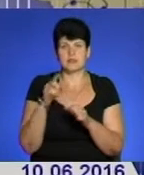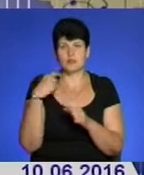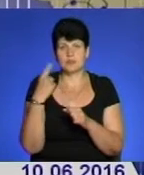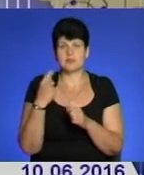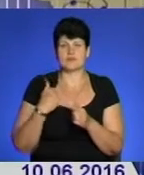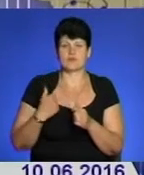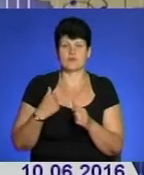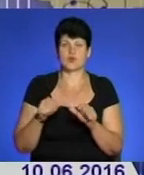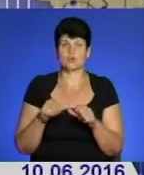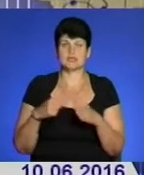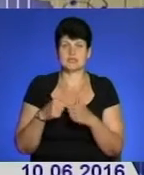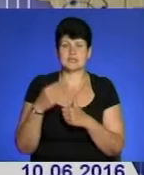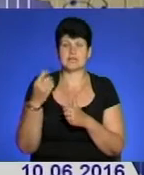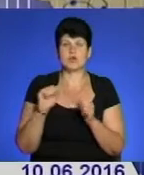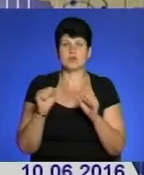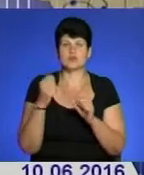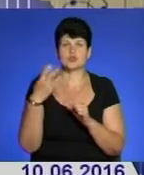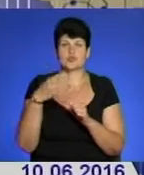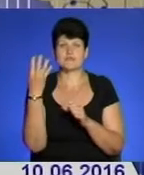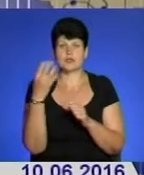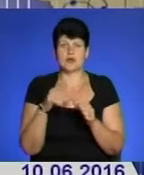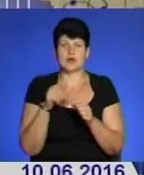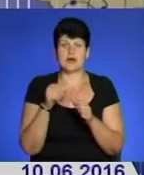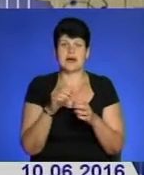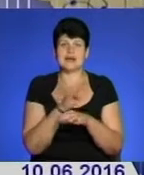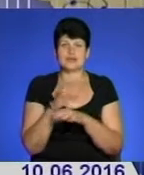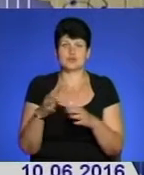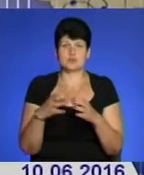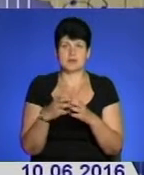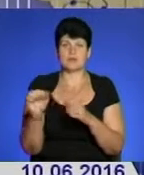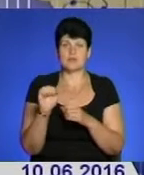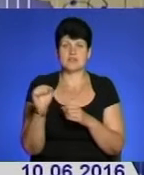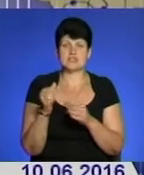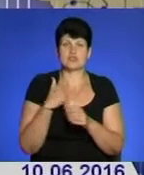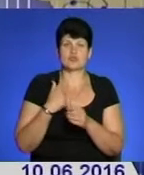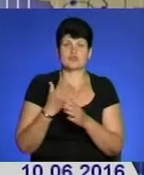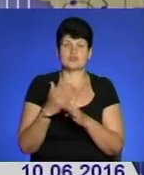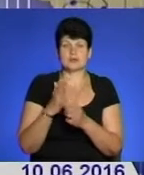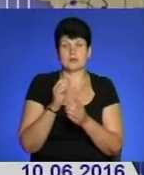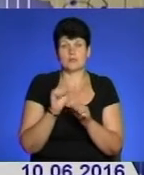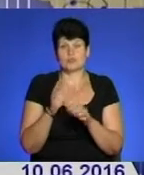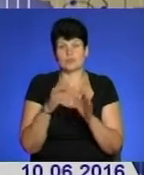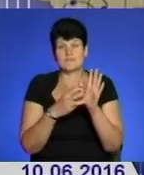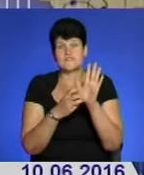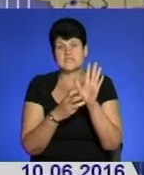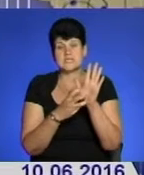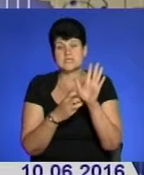та командир 44-ї артилерійської бригади. Теребовлянська військова частина розрахована приблизно на 800